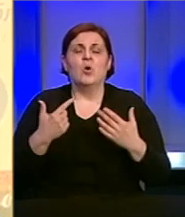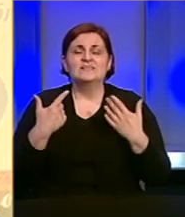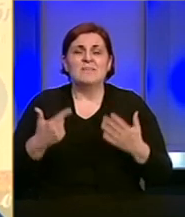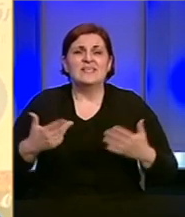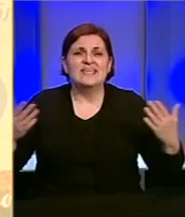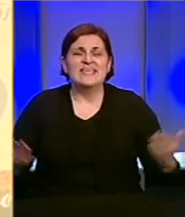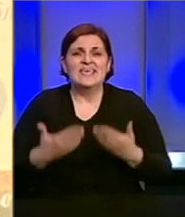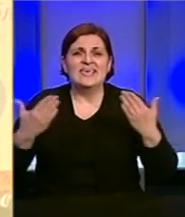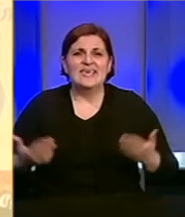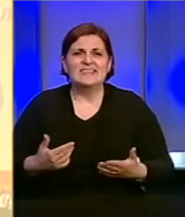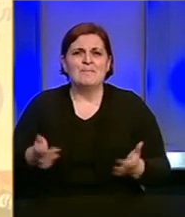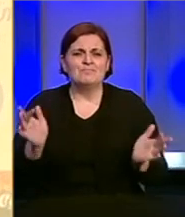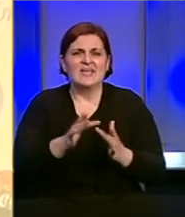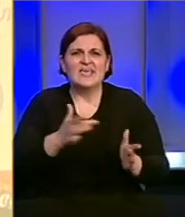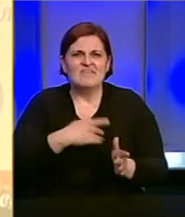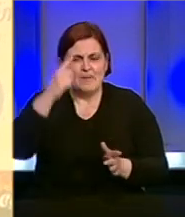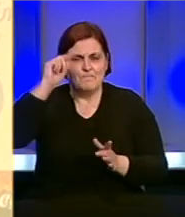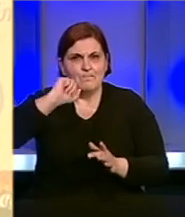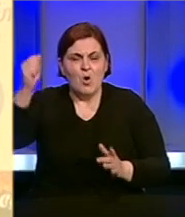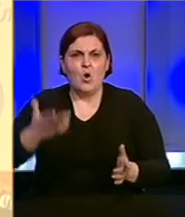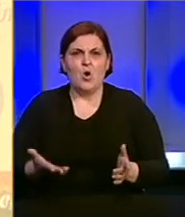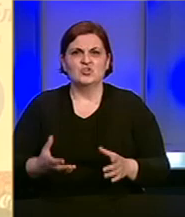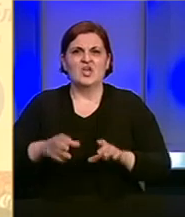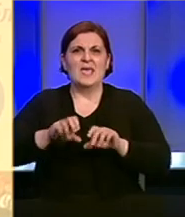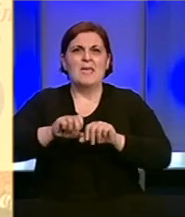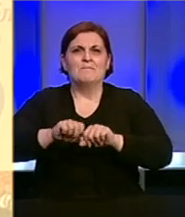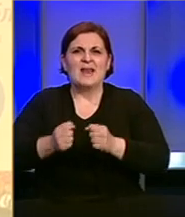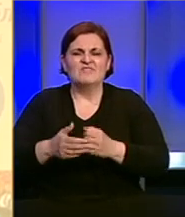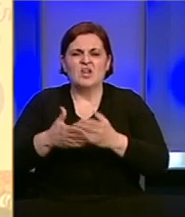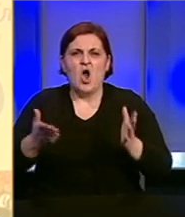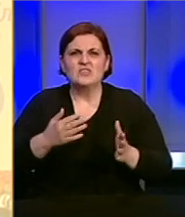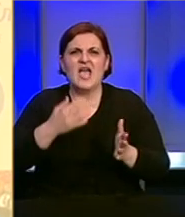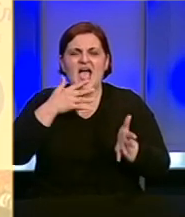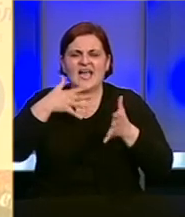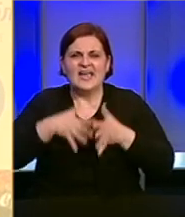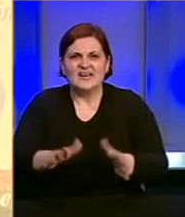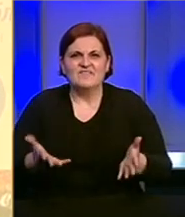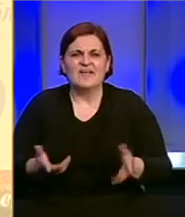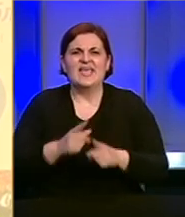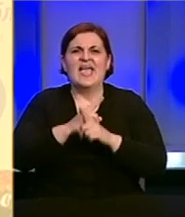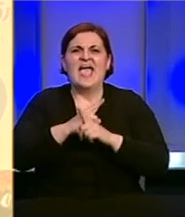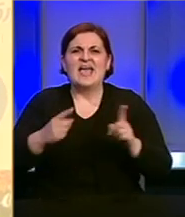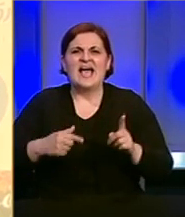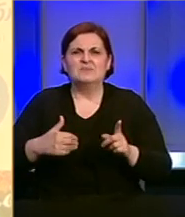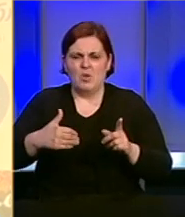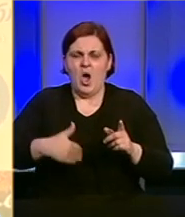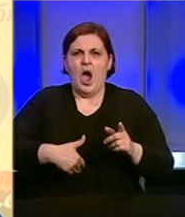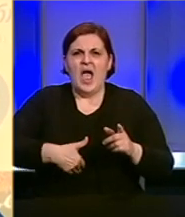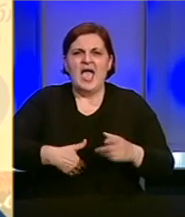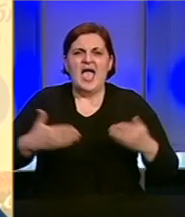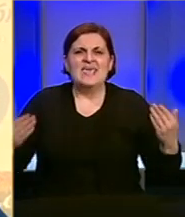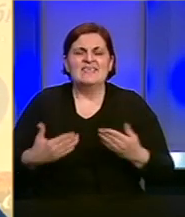intervencija, infarti, srčani, možda ni udari, prelomi otvrdi, prelomi krvarenja, razne vrste abdominalnih, da kažemo,